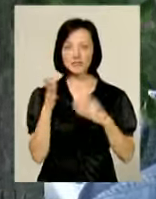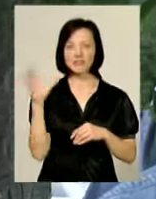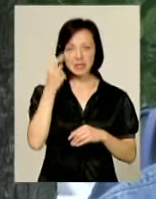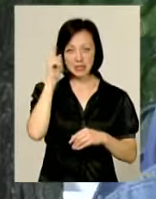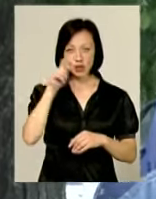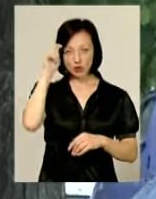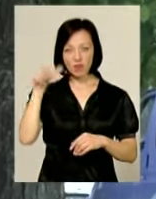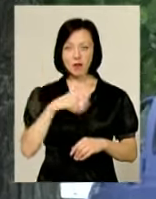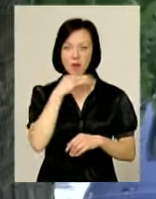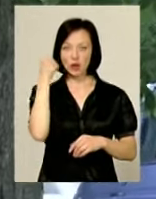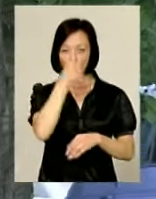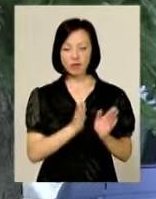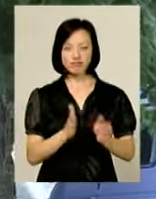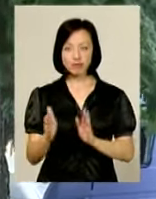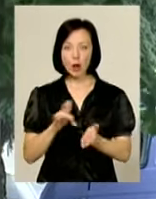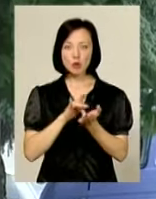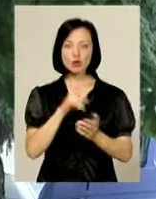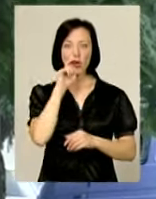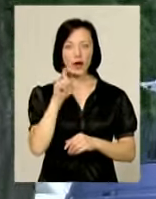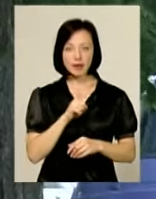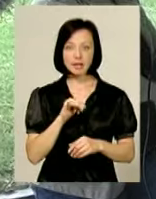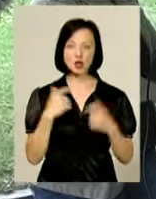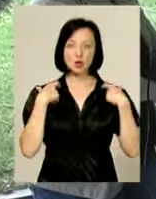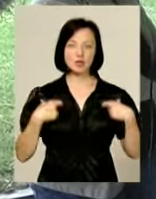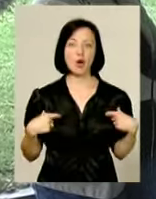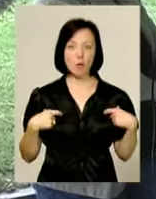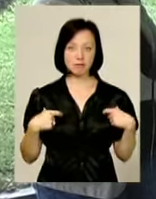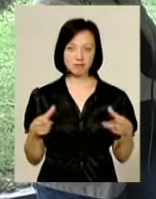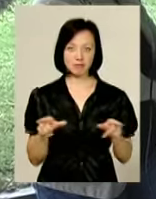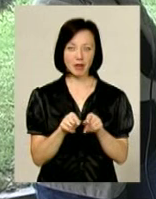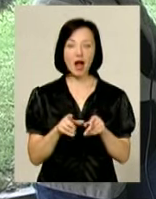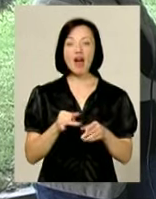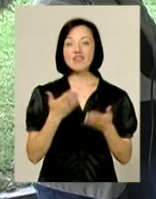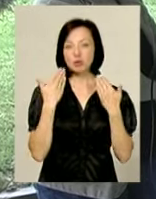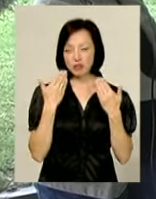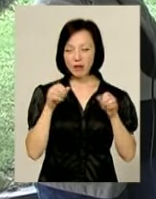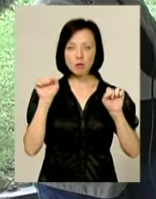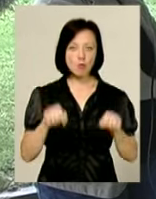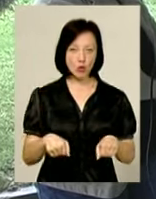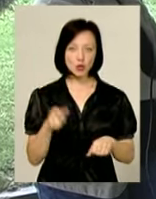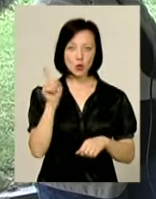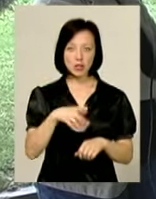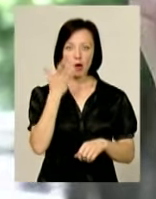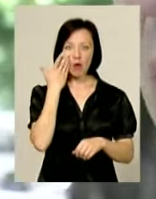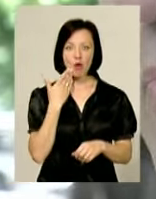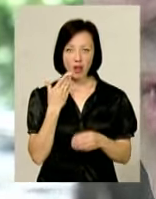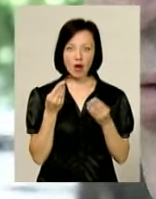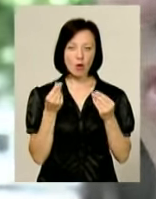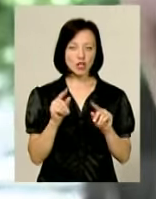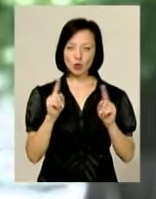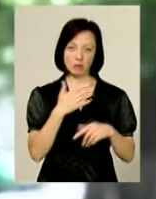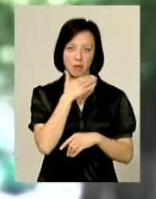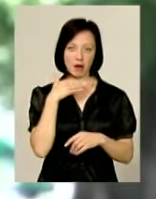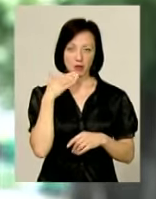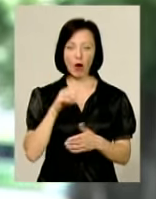Чоловік вже не один рік поспіль подорожує Україною із рюкзаком за плечима. Каже, відпочивати можна навіть тоді, коли у кишенях не надто